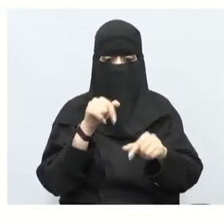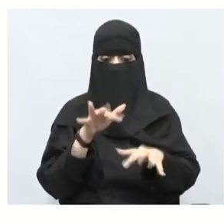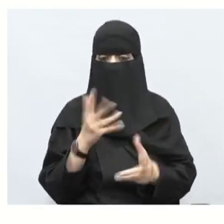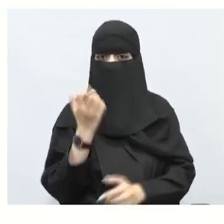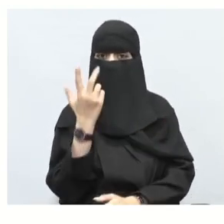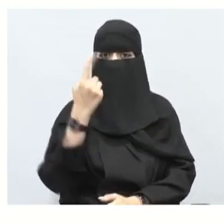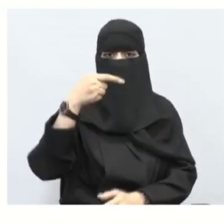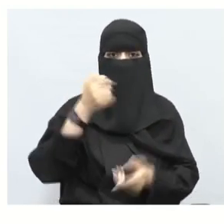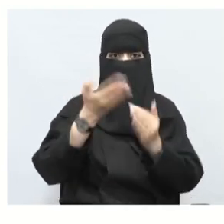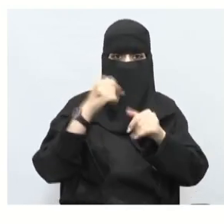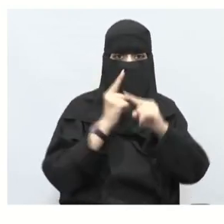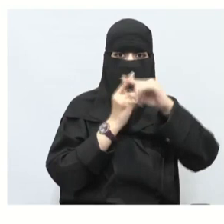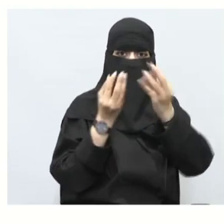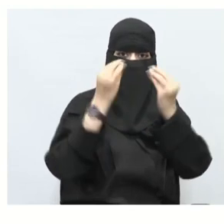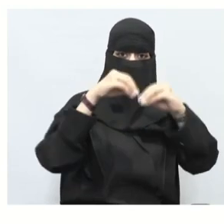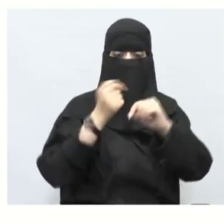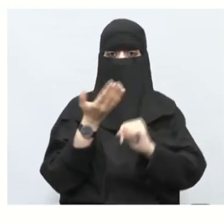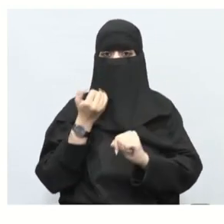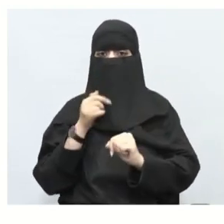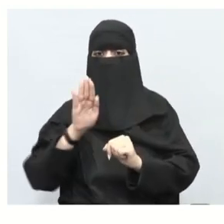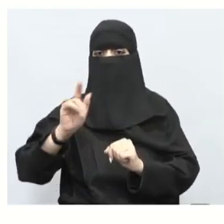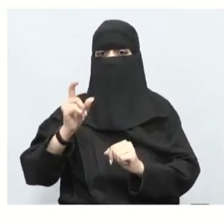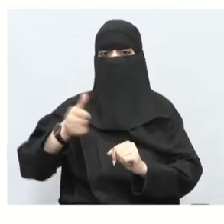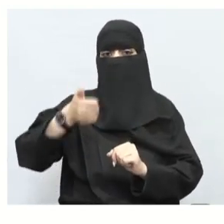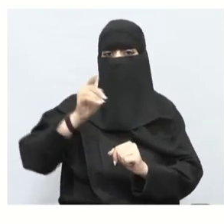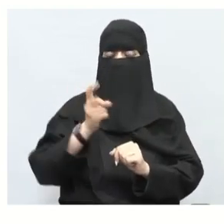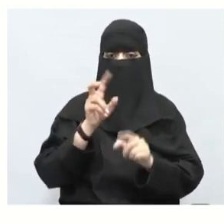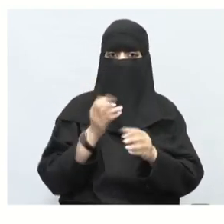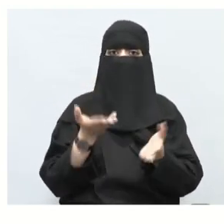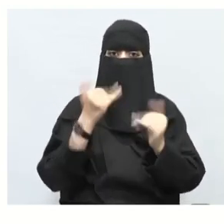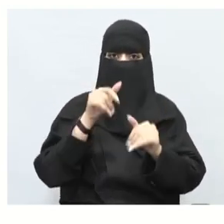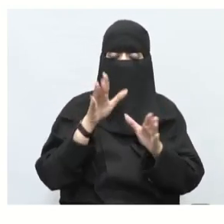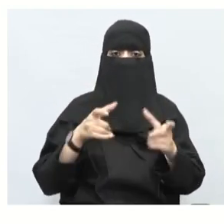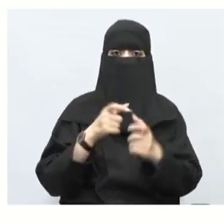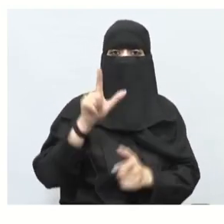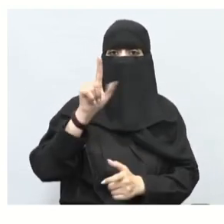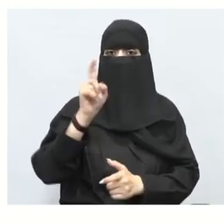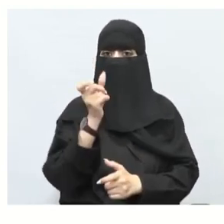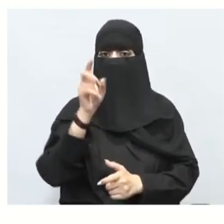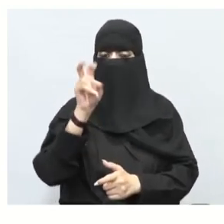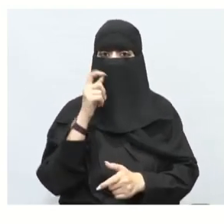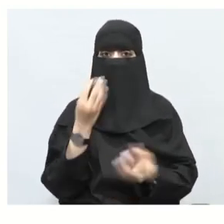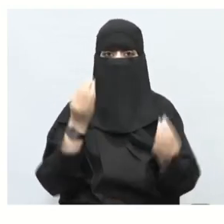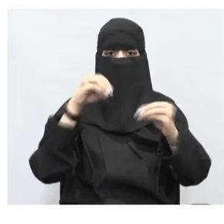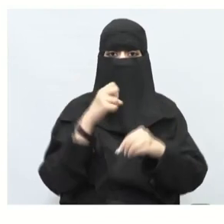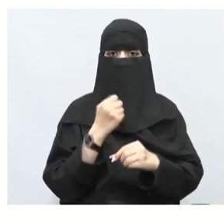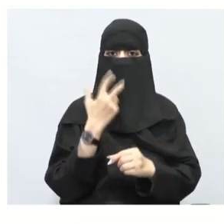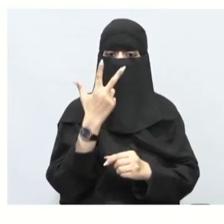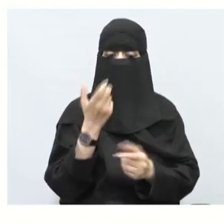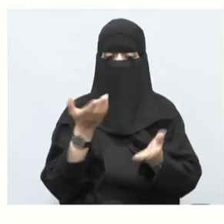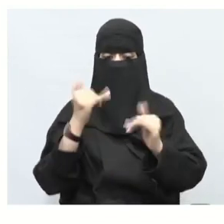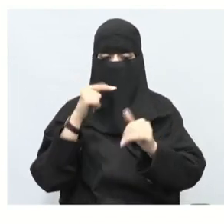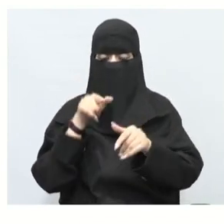التي جمعتها سارة وجمعة لبنى عددا يزيد منذ ثمانية على العدد الذي